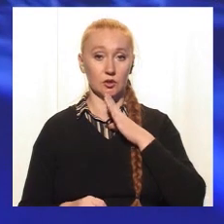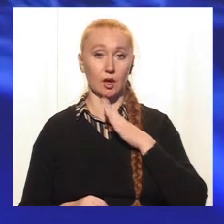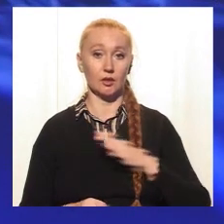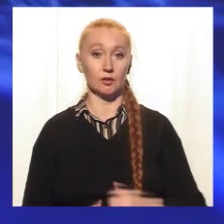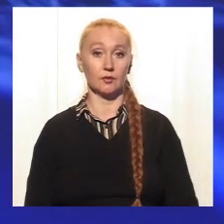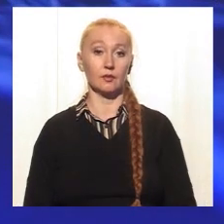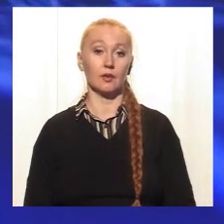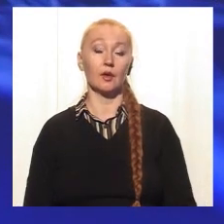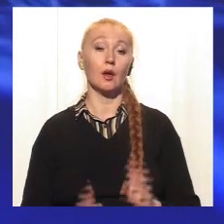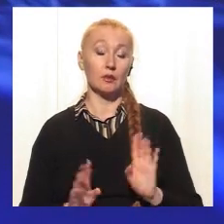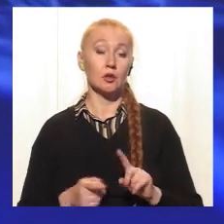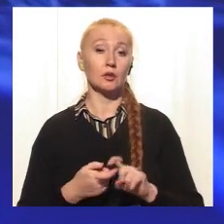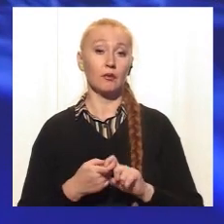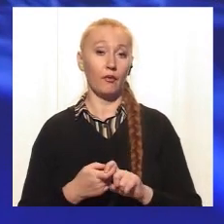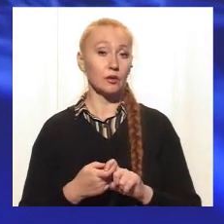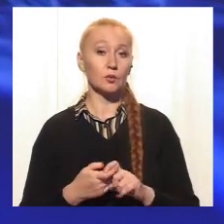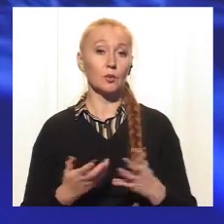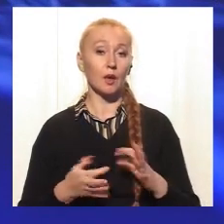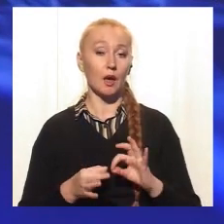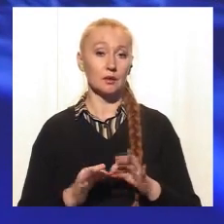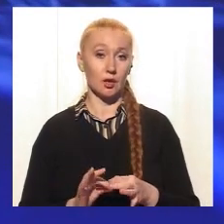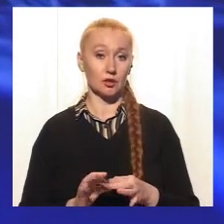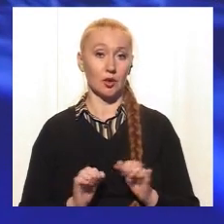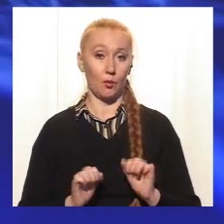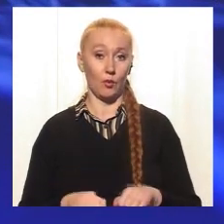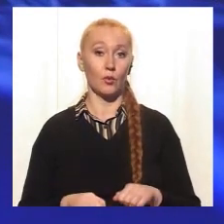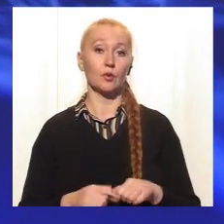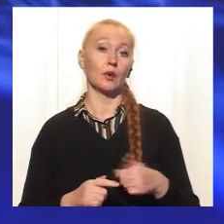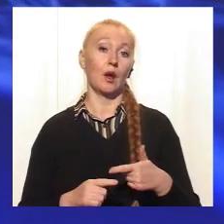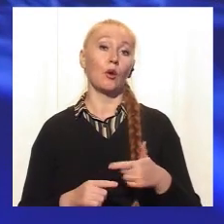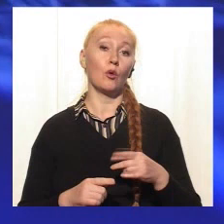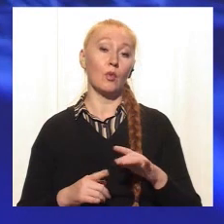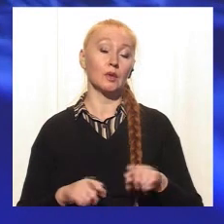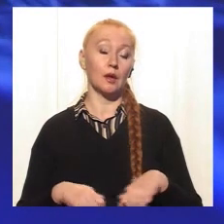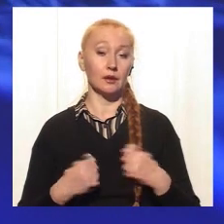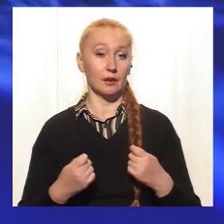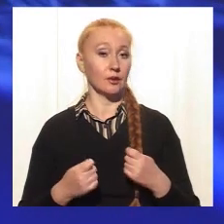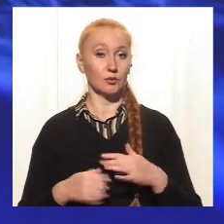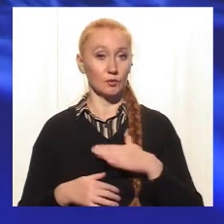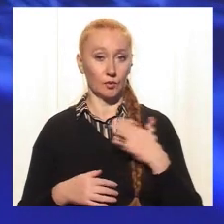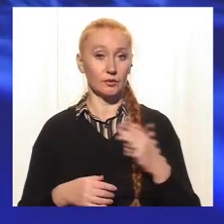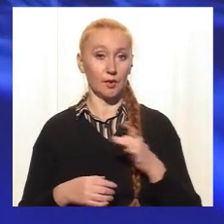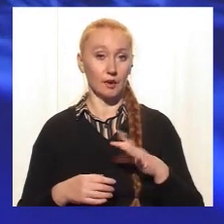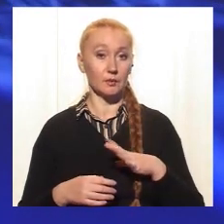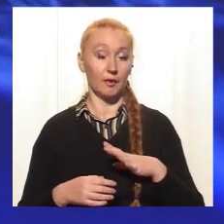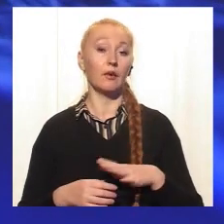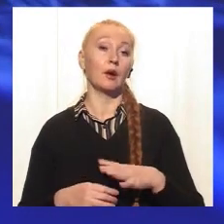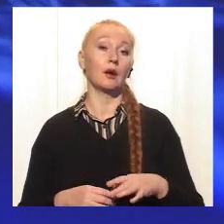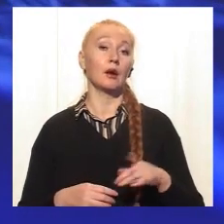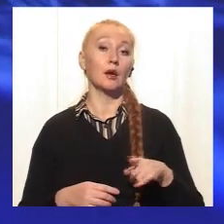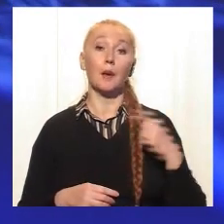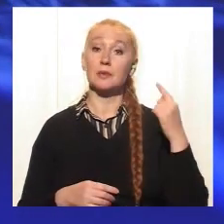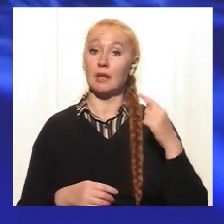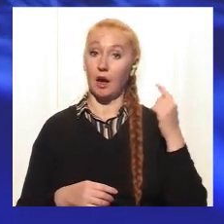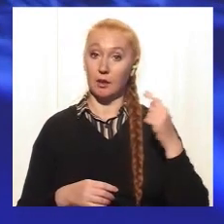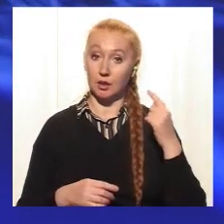все-таки. Те же инфекционные какие-то осложнения могут быть, те же гормональные нарушения очень часто бывают. У многих женщин есть